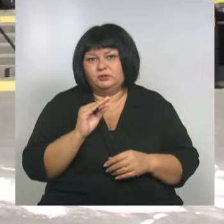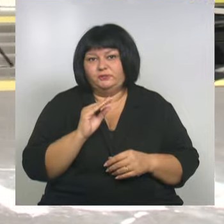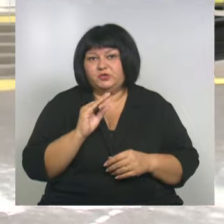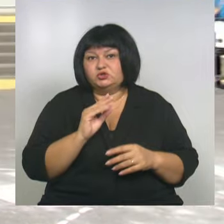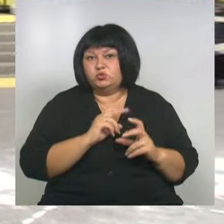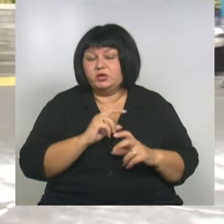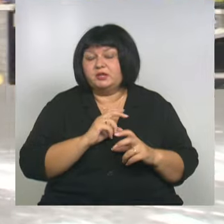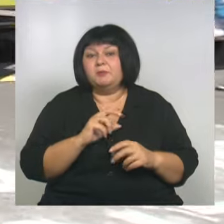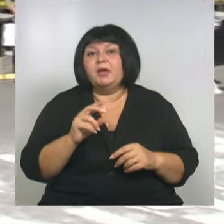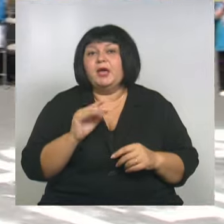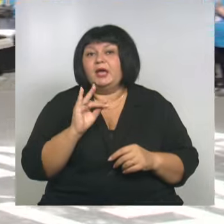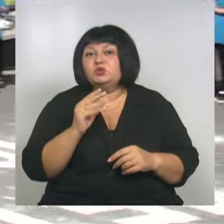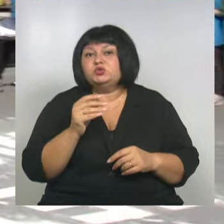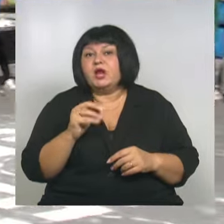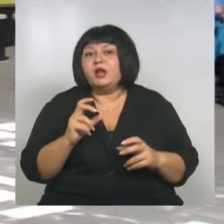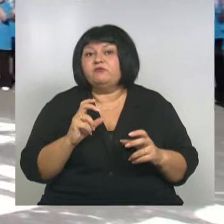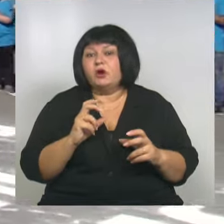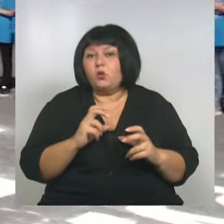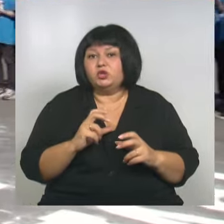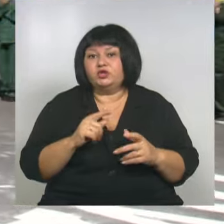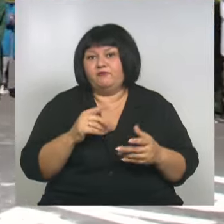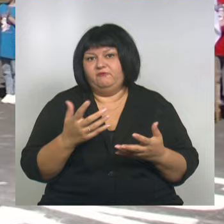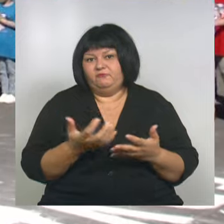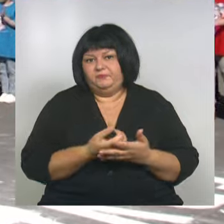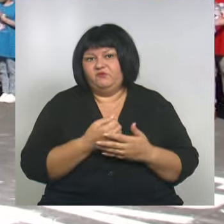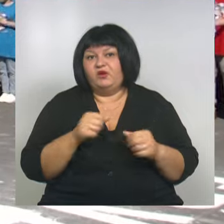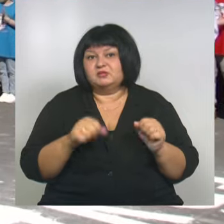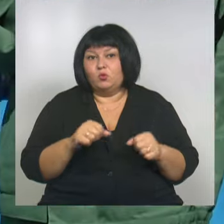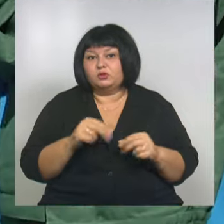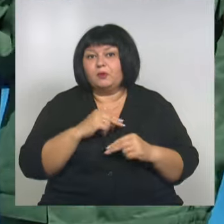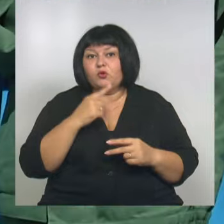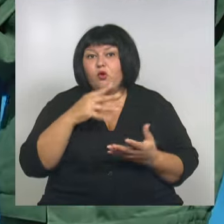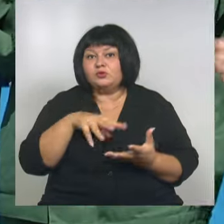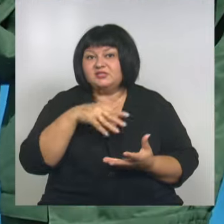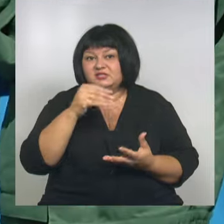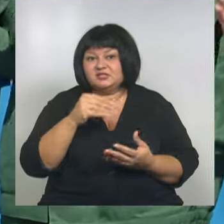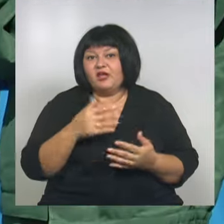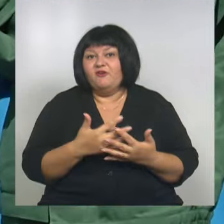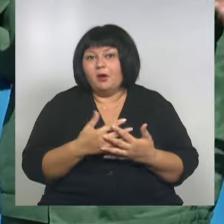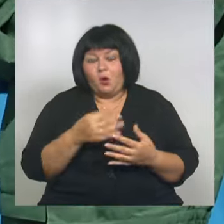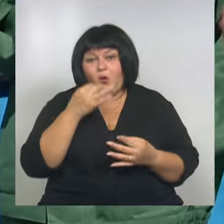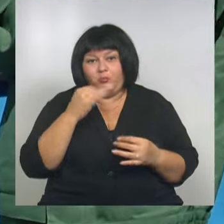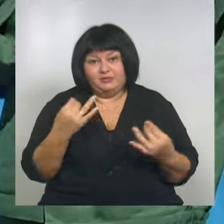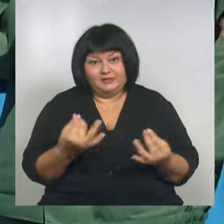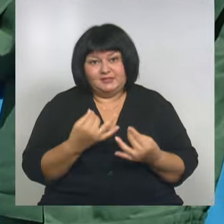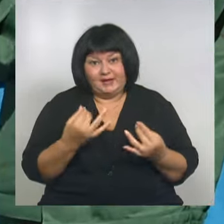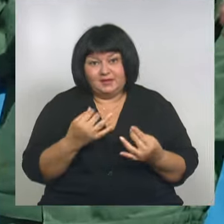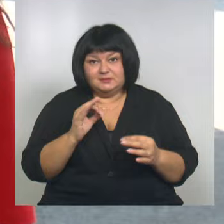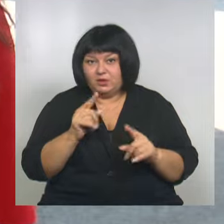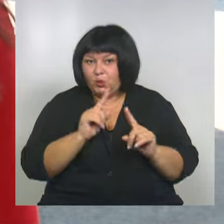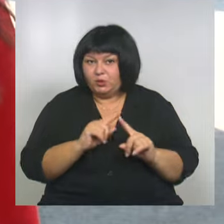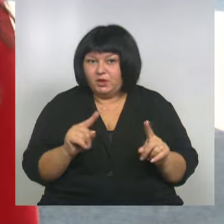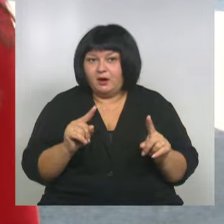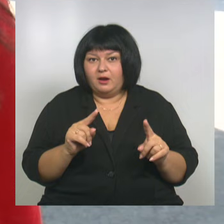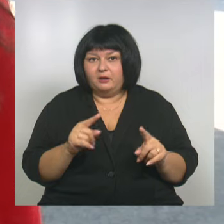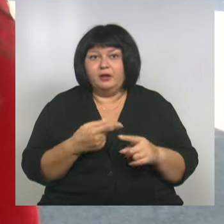Студентам Белгородского индустриального колледжа выпала возможность поработать на кондитерской фабрике. Говорят, опыт интересный и даже в какой-то степени уникальный.